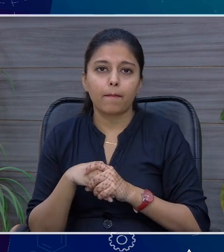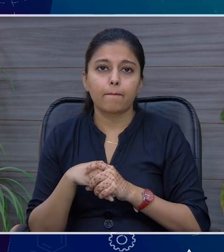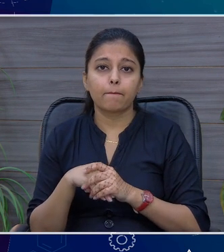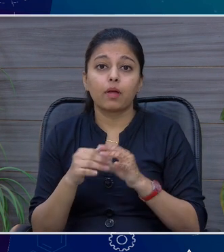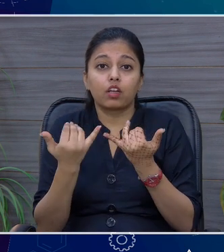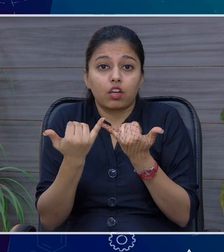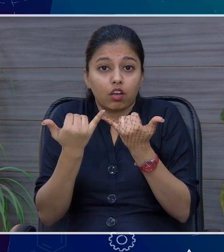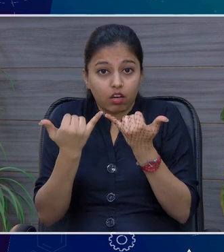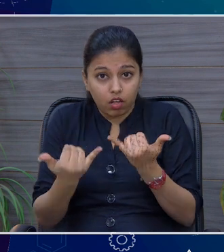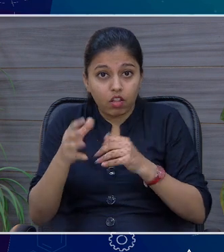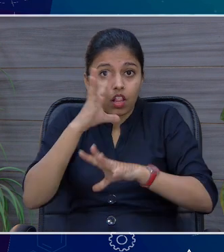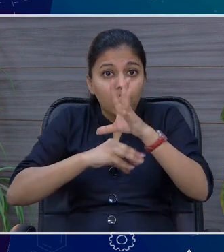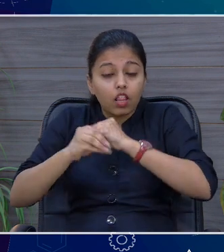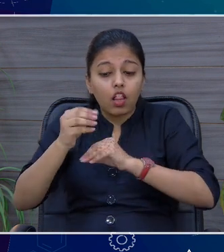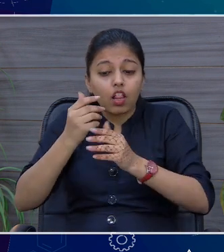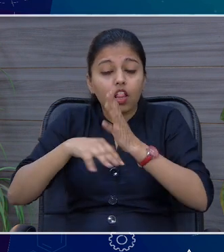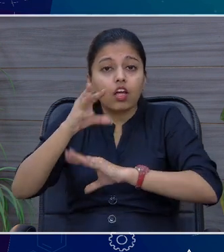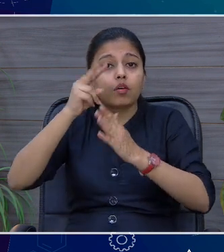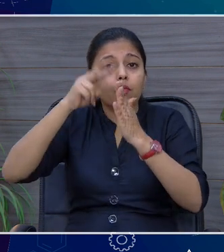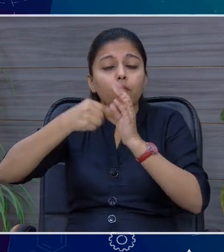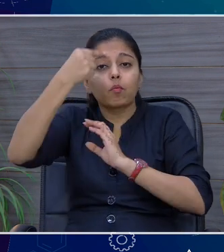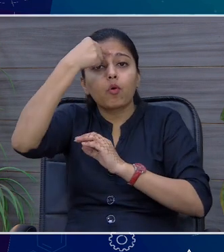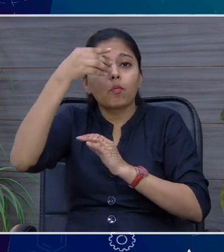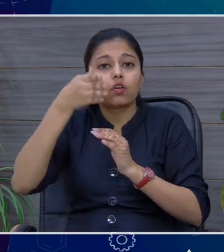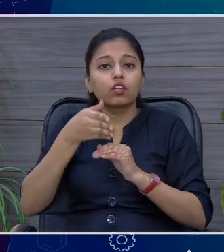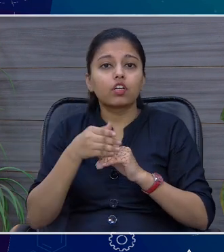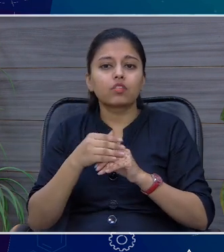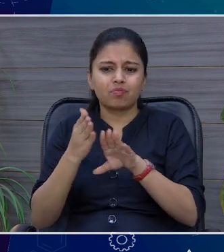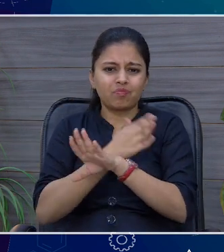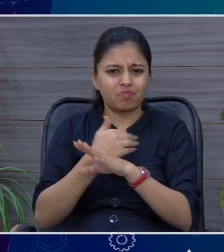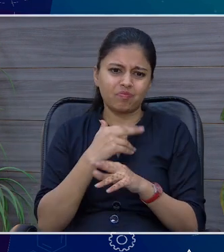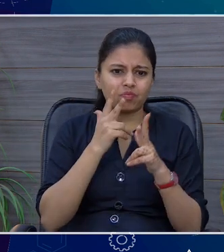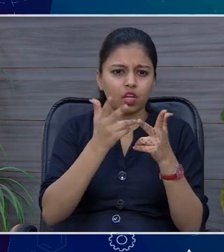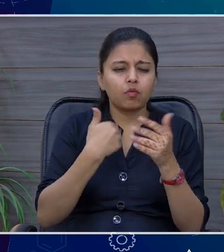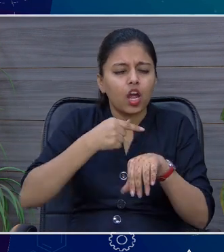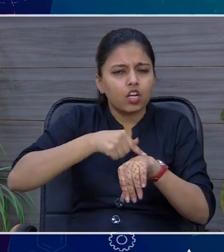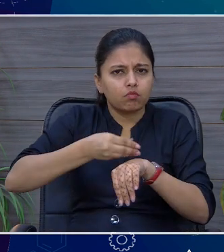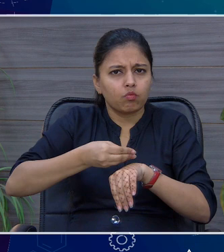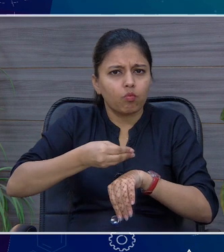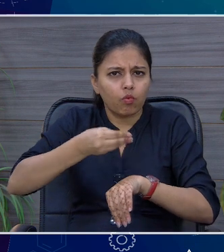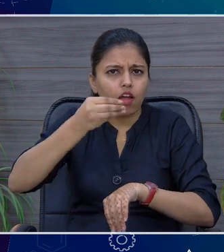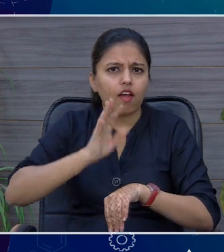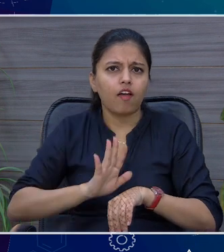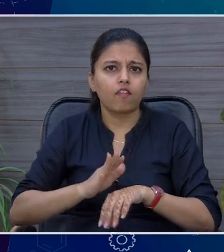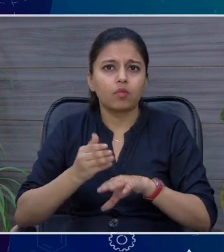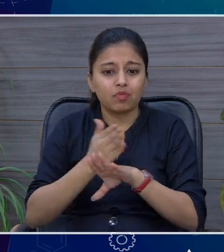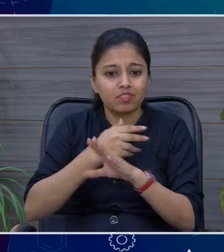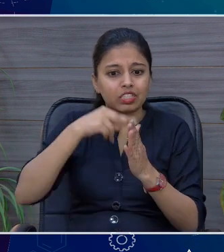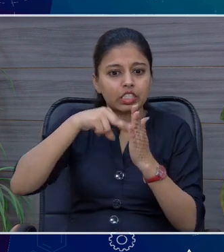जैक स्वेस्टरा कुनिक मुझे सीष्टर्स बास मार्नेमेंक